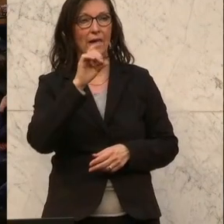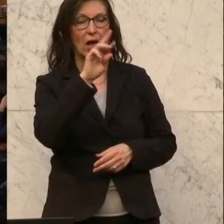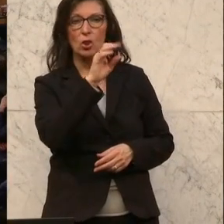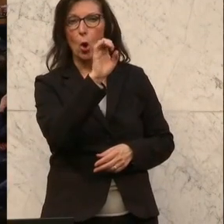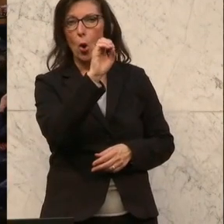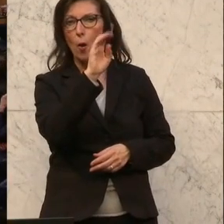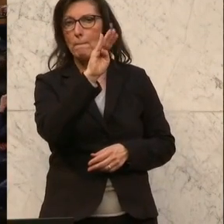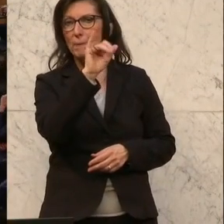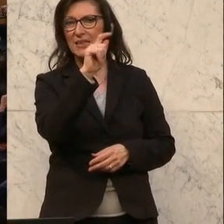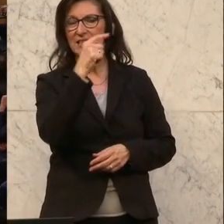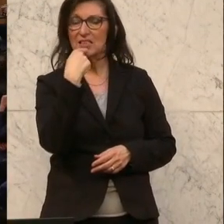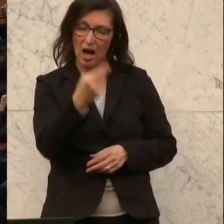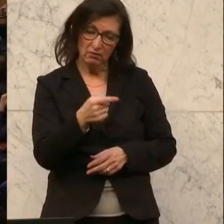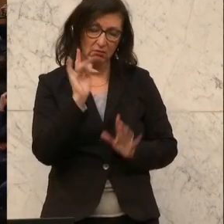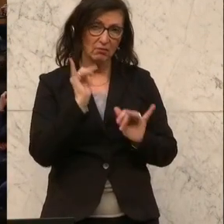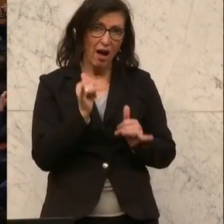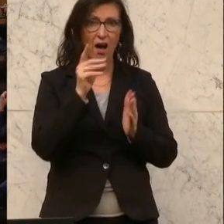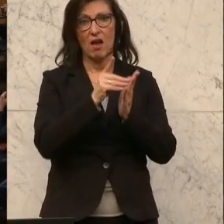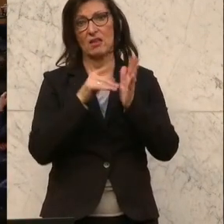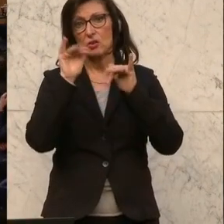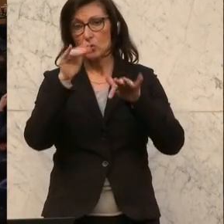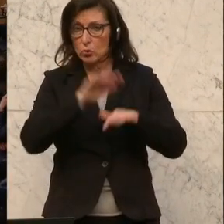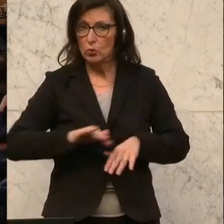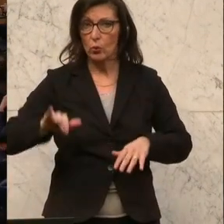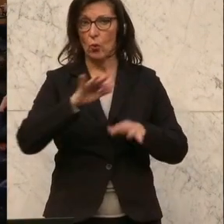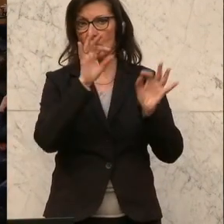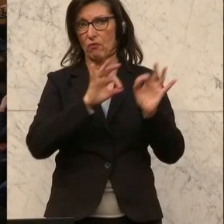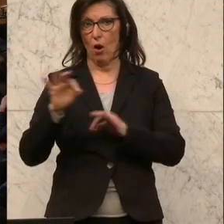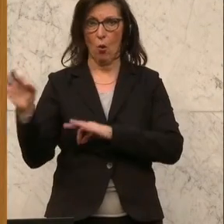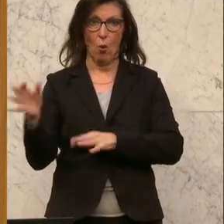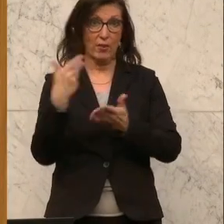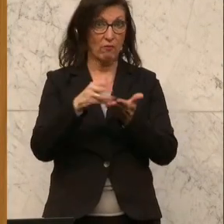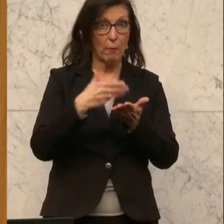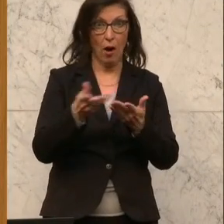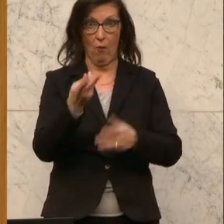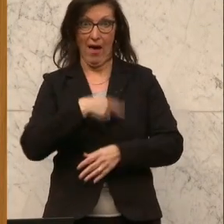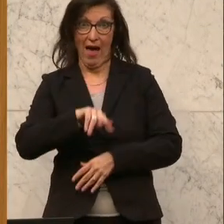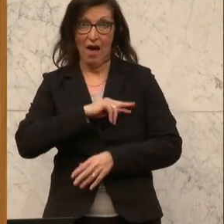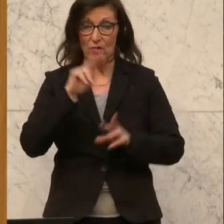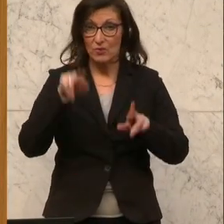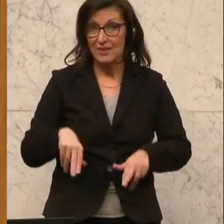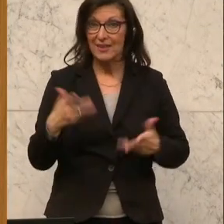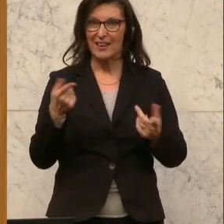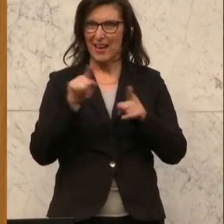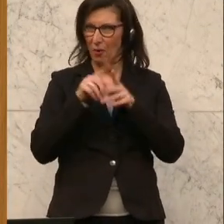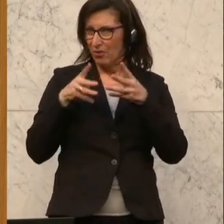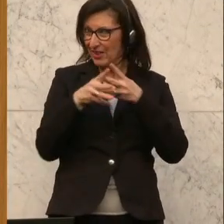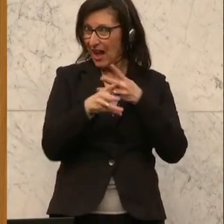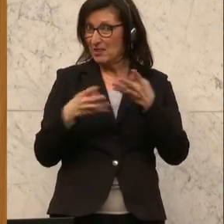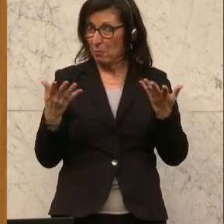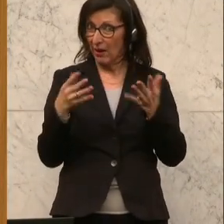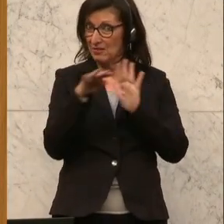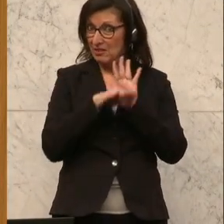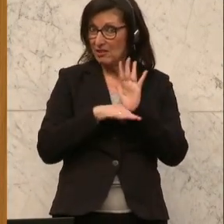Datenschutzgrundverordnung eingehalten werden muss. Verbraucher- und haftungsrechtlicher Fragen ergeben sich und auch das Transparenzgebot spielt in diesem